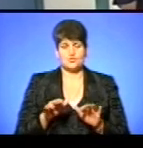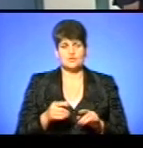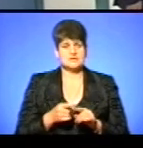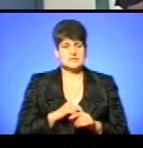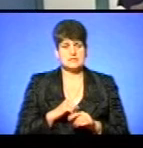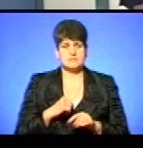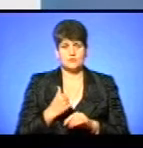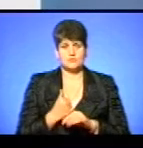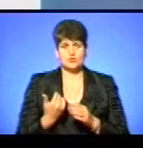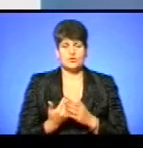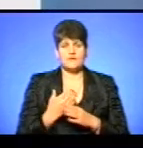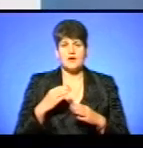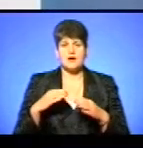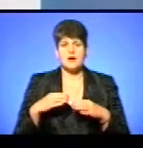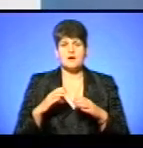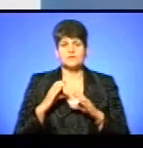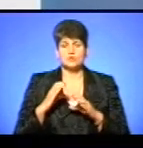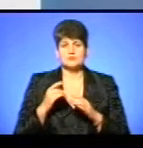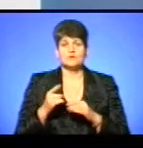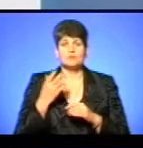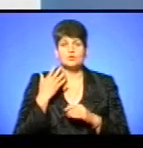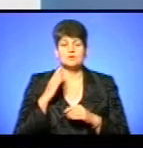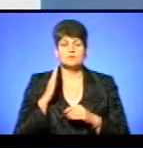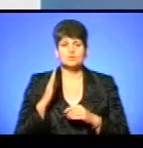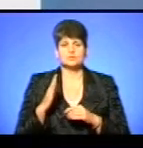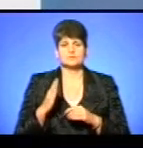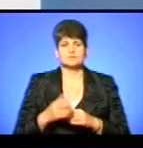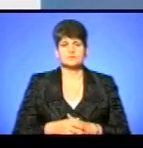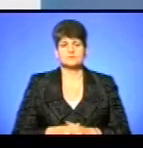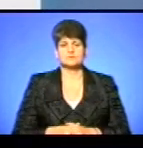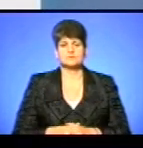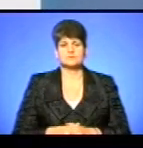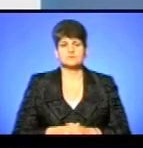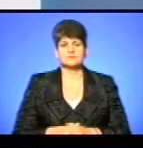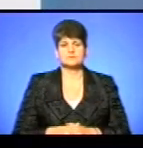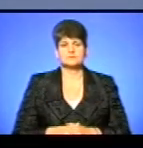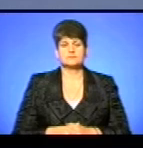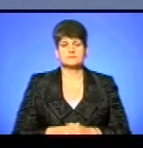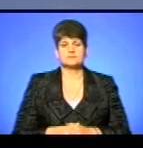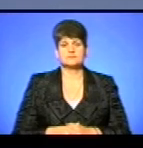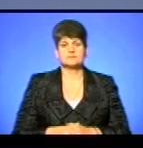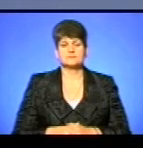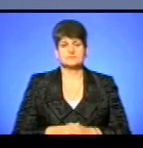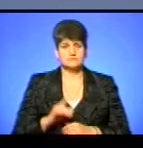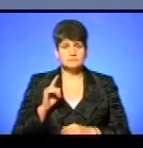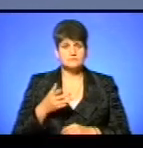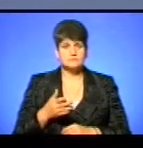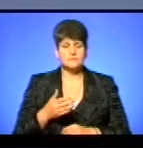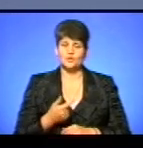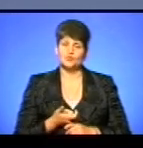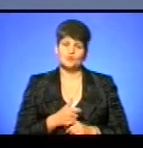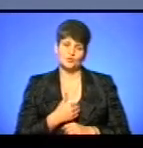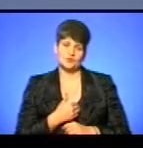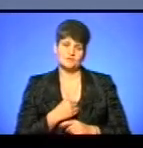Нові автобуси у Тернополі, коли б дочекаються жителі обласного центру? Чи відомо? Ви знаєте, дуже б хотілося